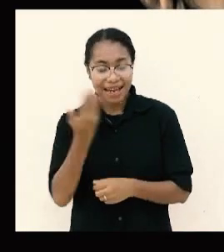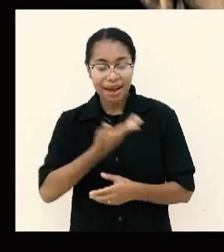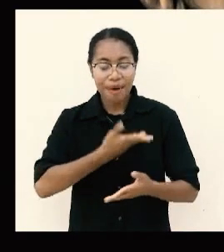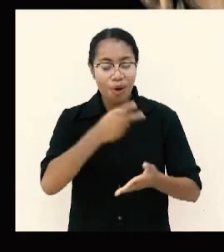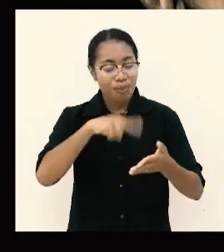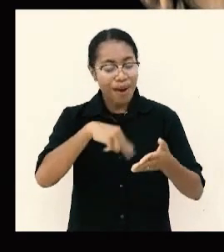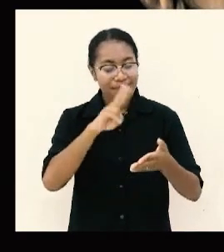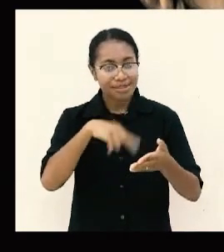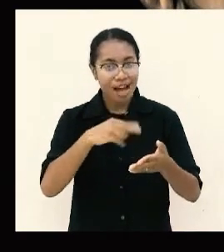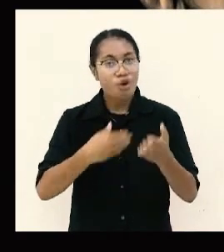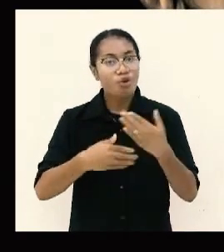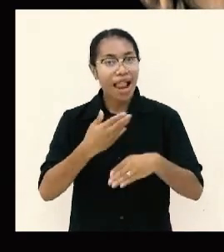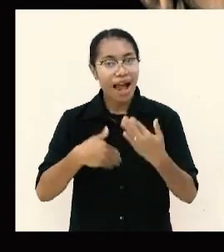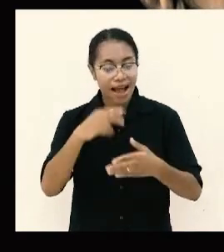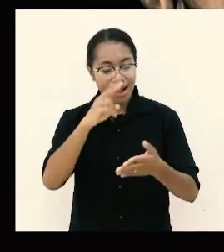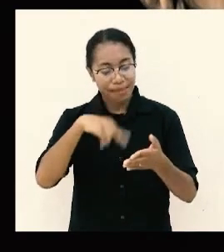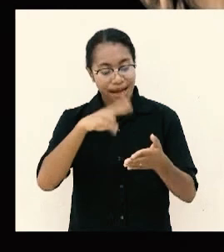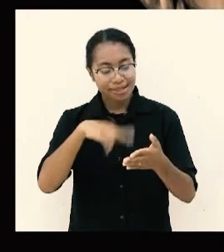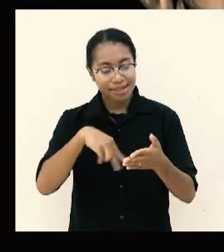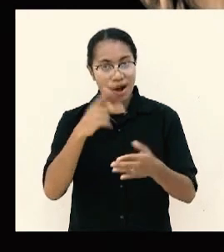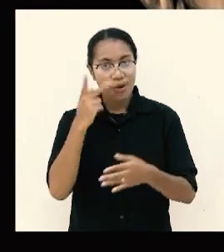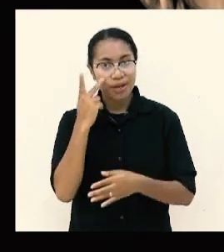-23